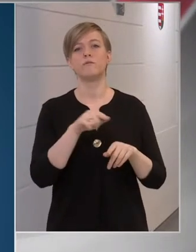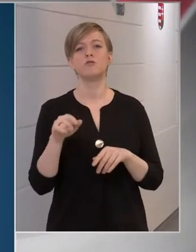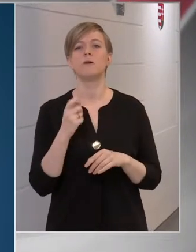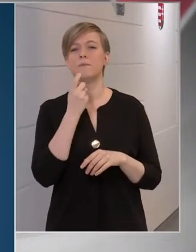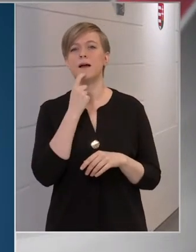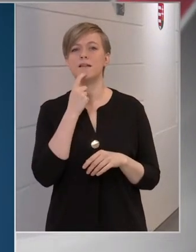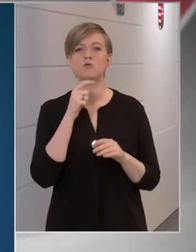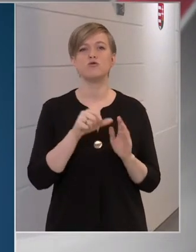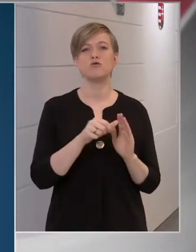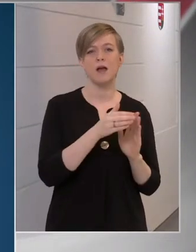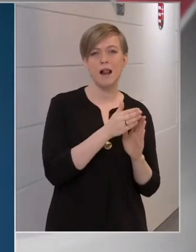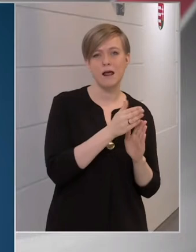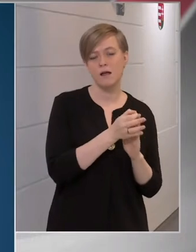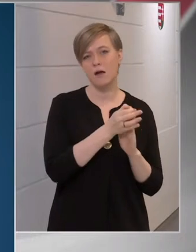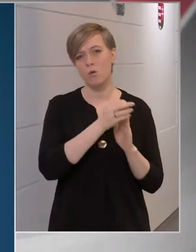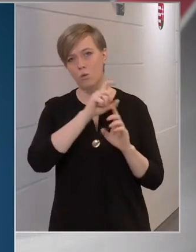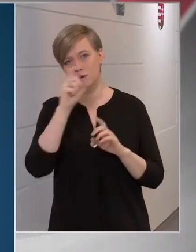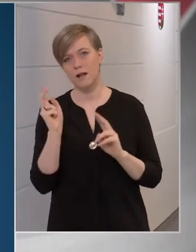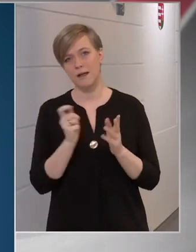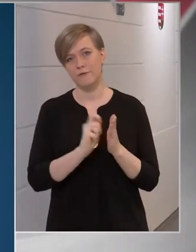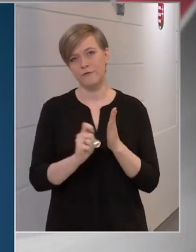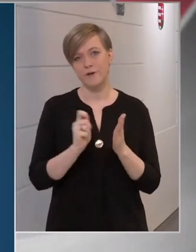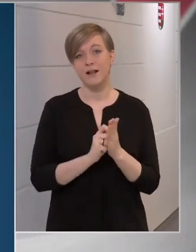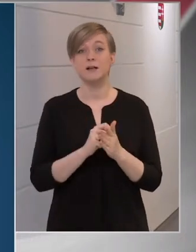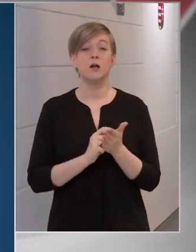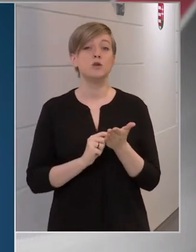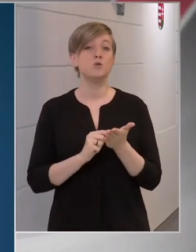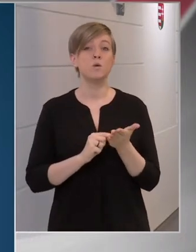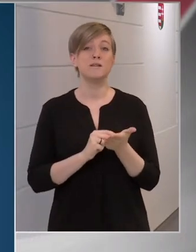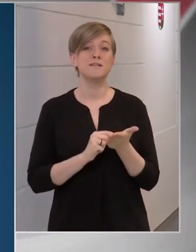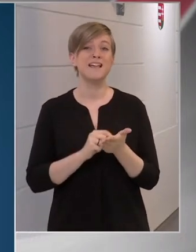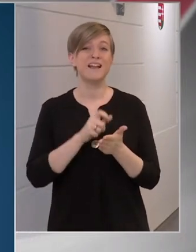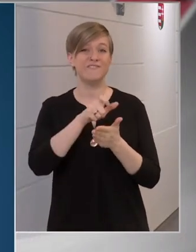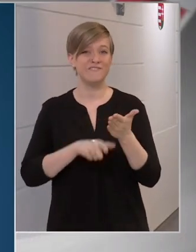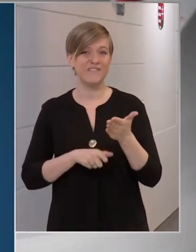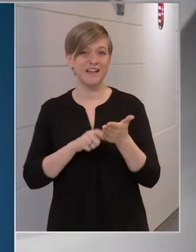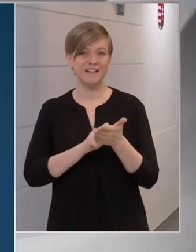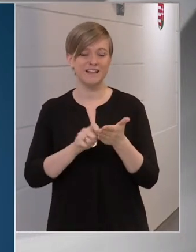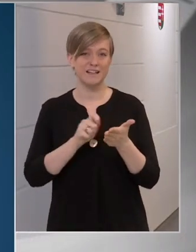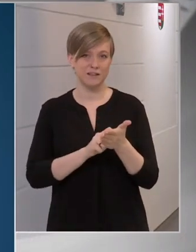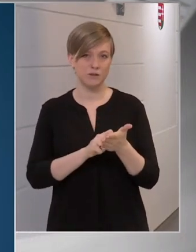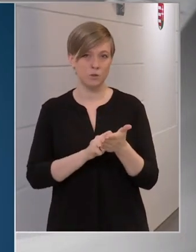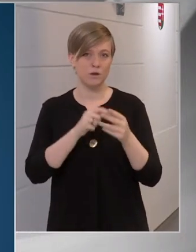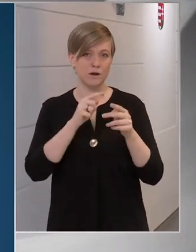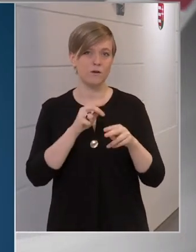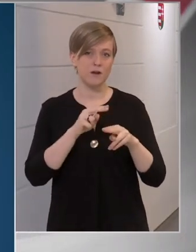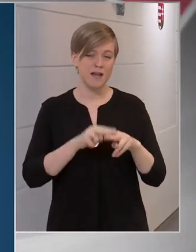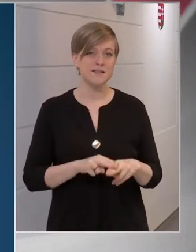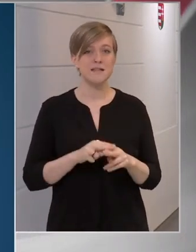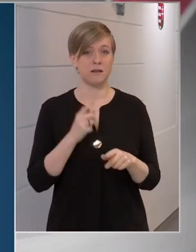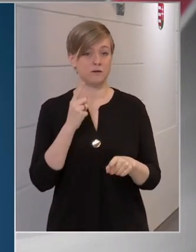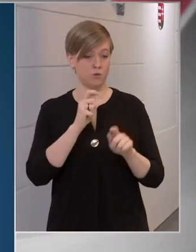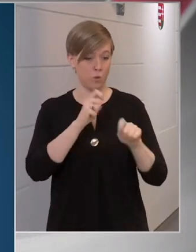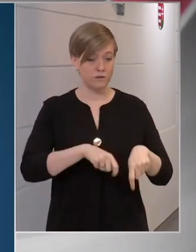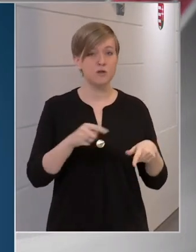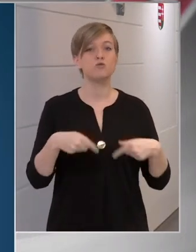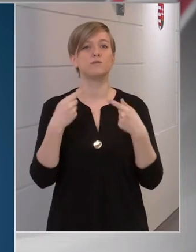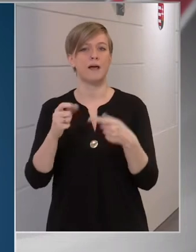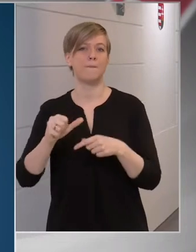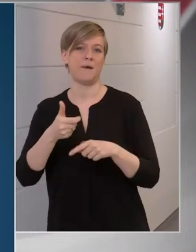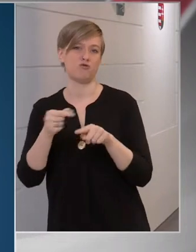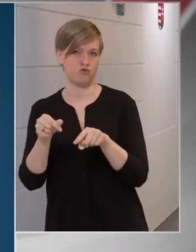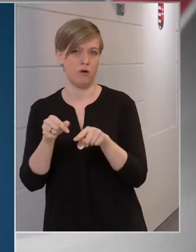március eleje óta felírhatják. A gyógyszer a vénnyíró rendszerben másnaptól, a döntést követő másnaptól elérhető volt,